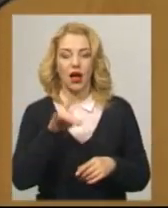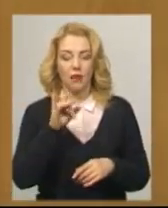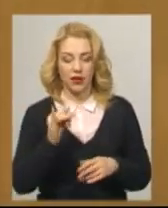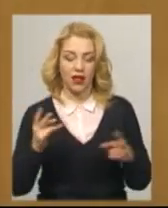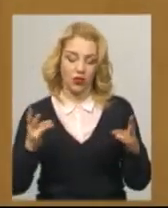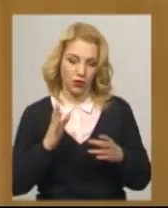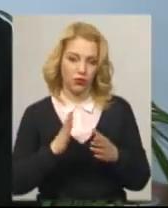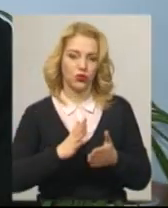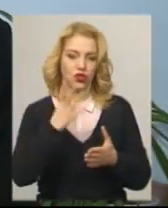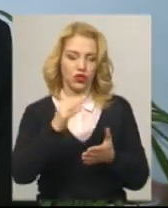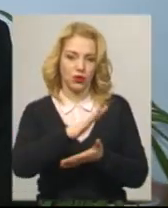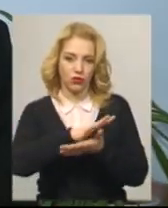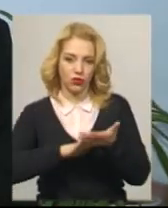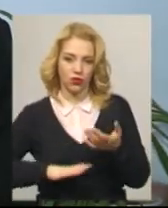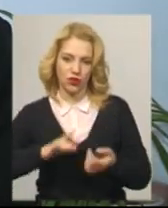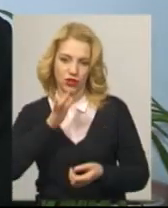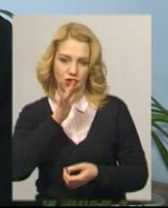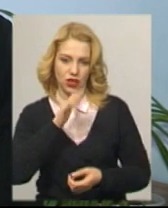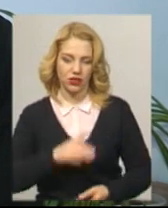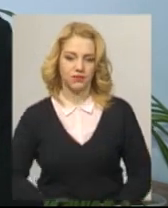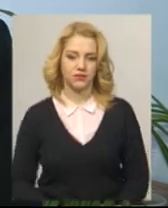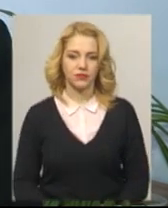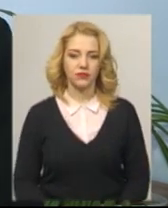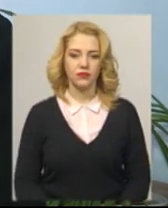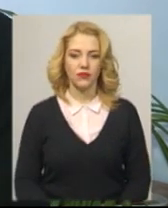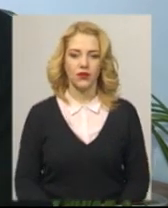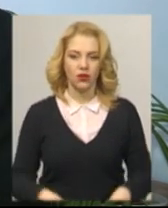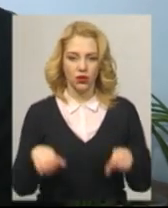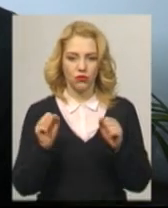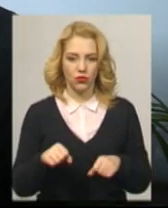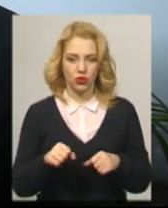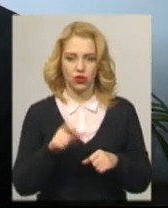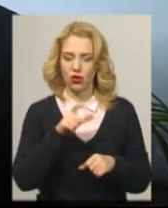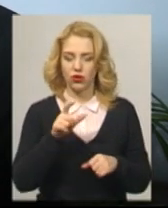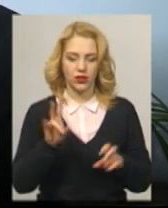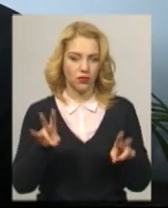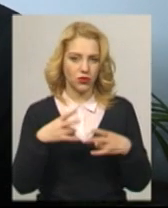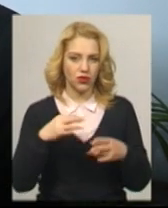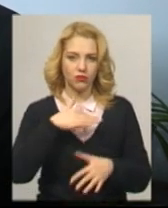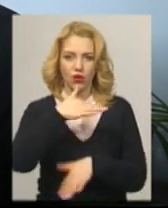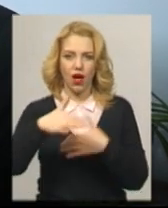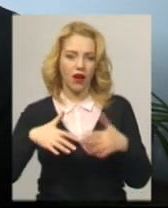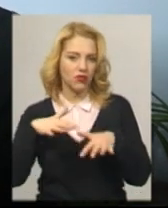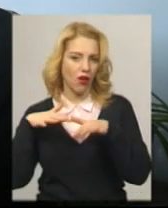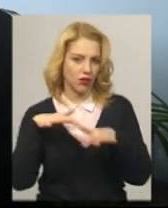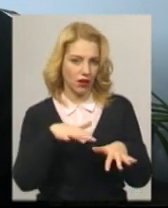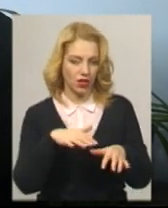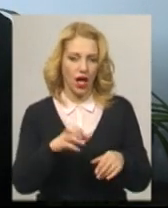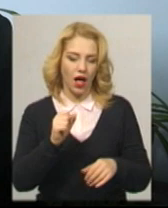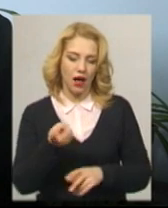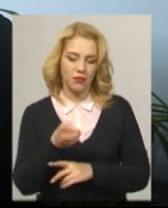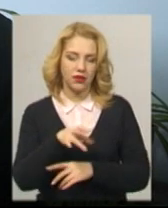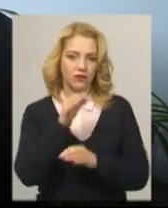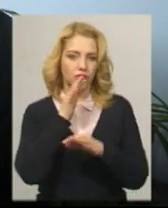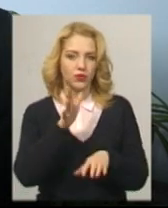праці та соціального захисту населення Людмила Погорілець. Можуть люди не створювати ажіотаж, а прийти в будь-який